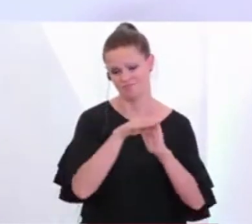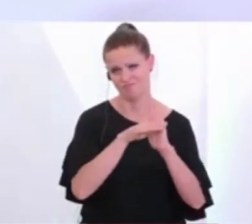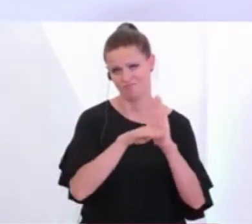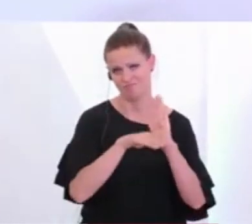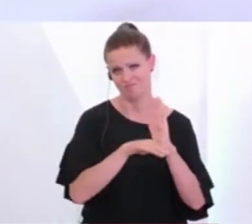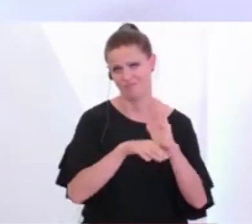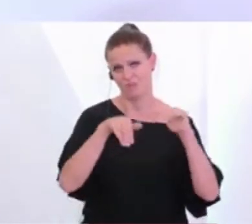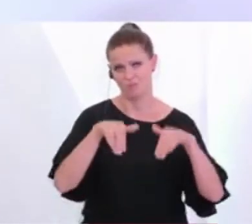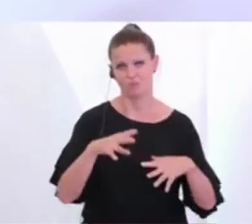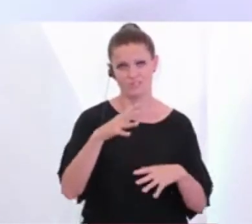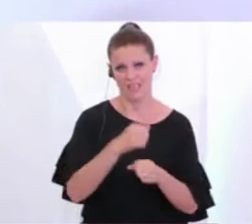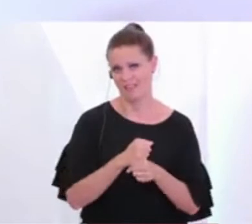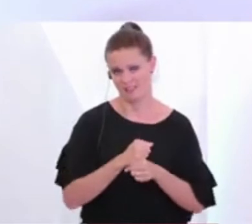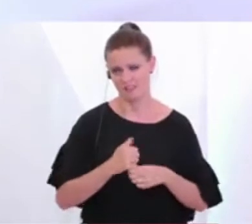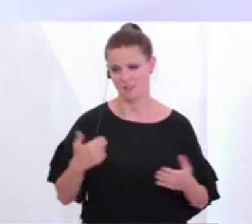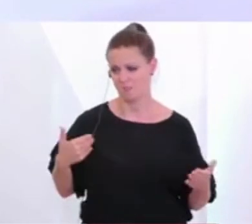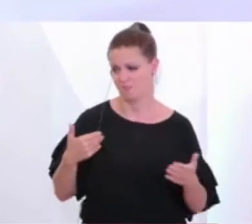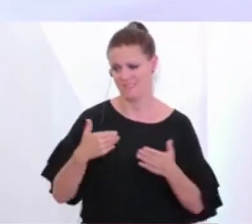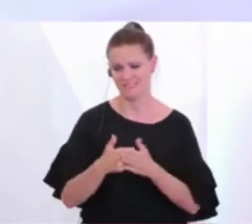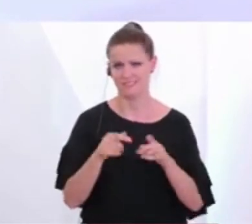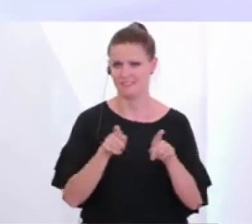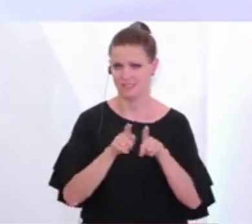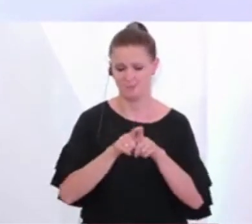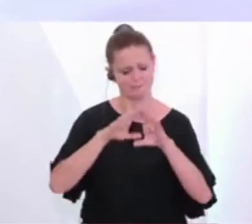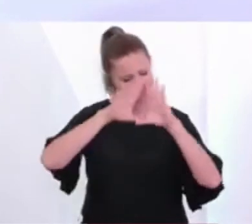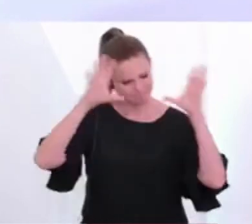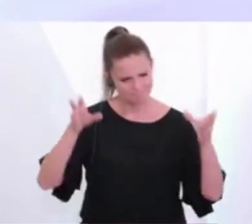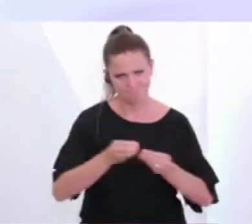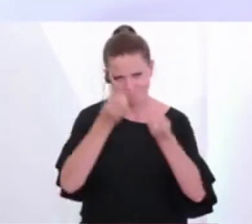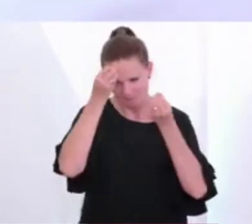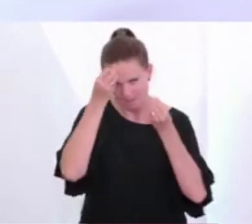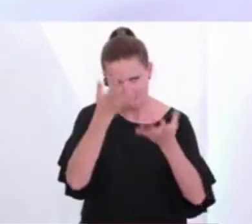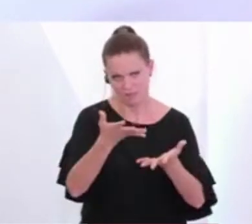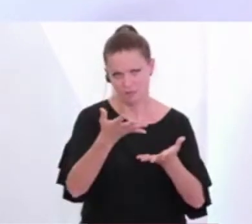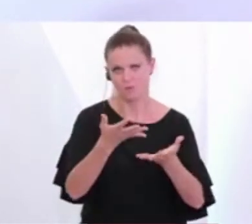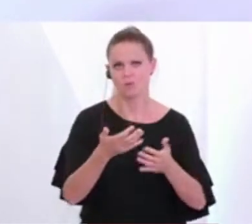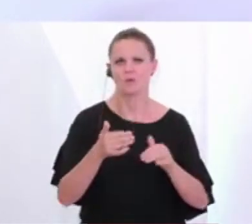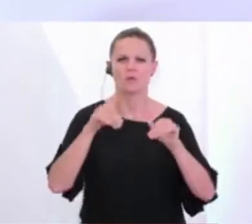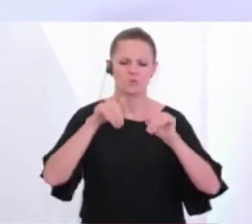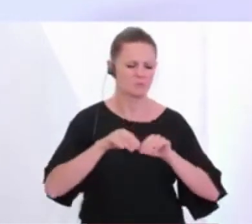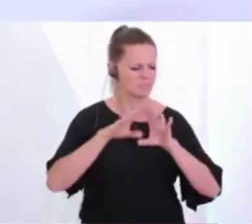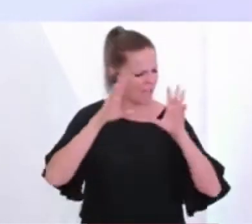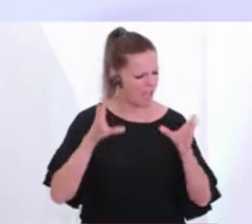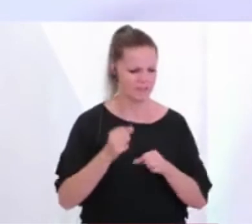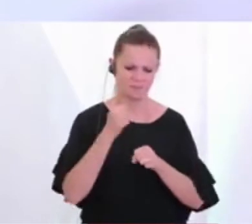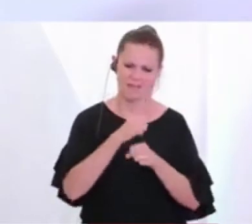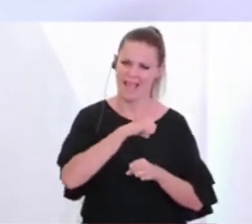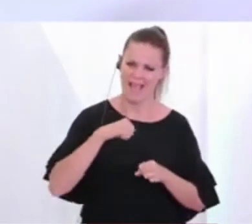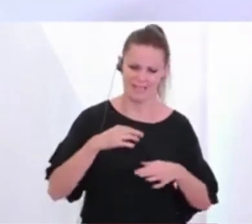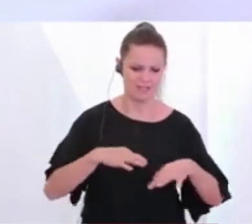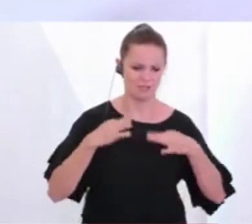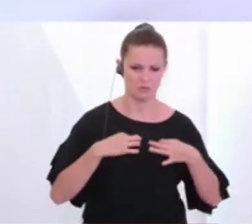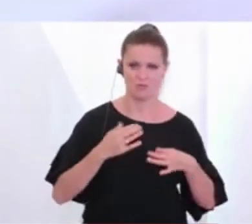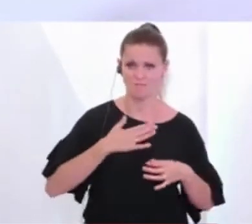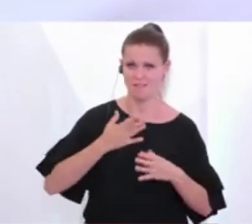halten. Wir werden, wie wir es auch bisher gemacht haben, umfassend informieren. Aber wir müssen einfach alles tun, um unsere eigene Gesundheit, die Gesundheit